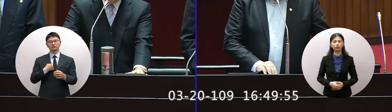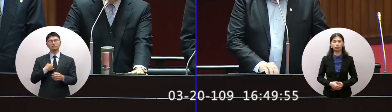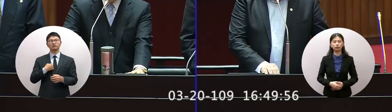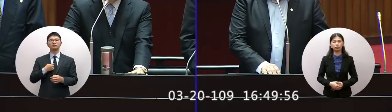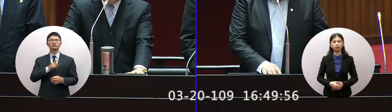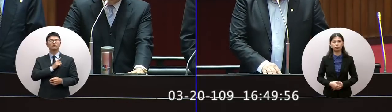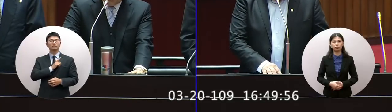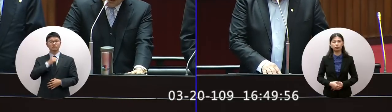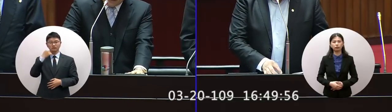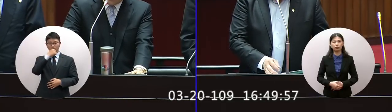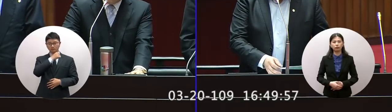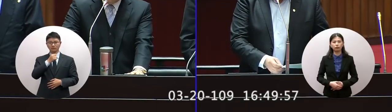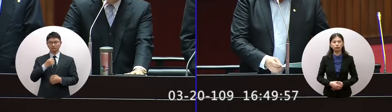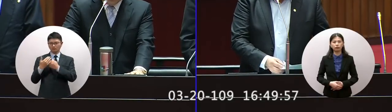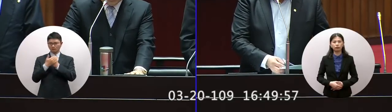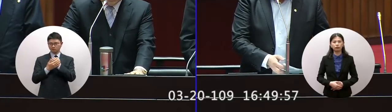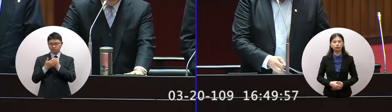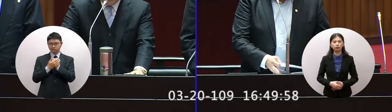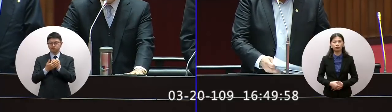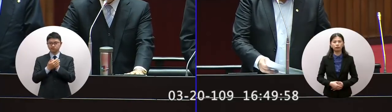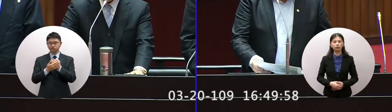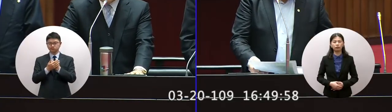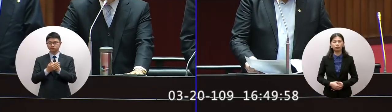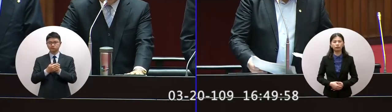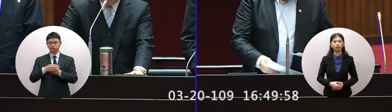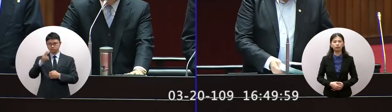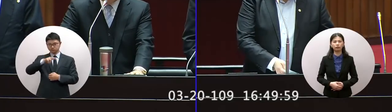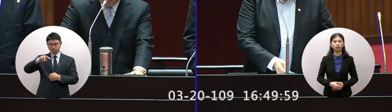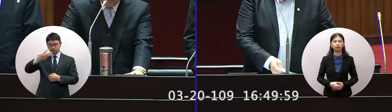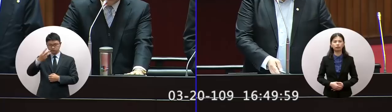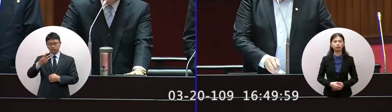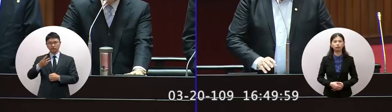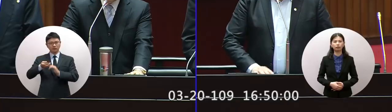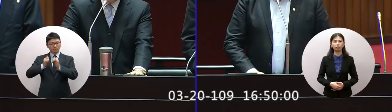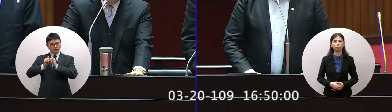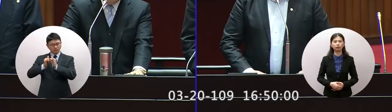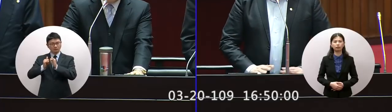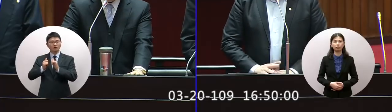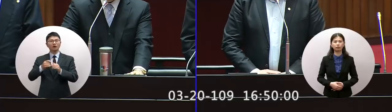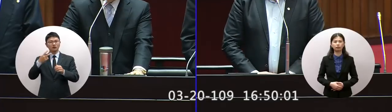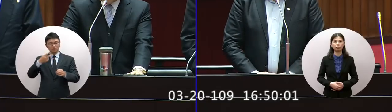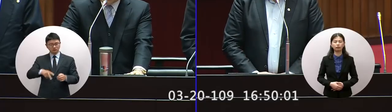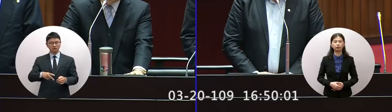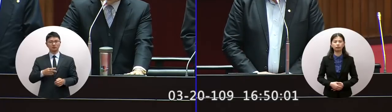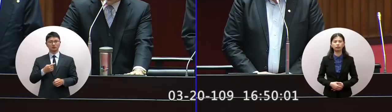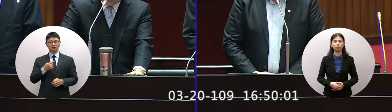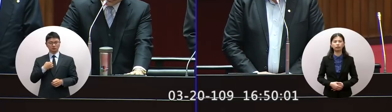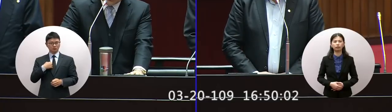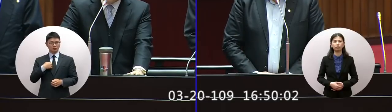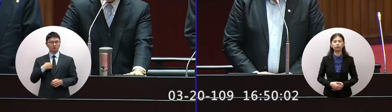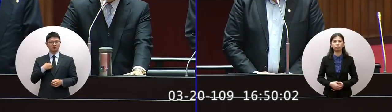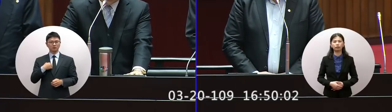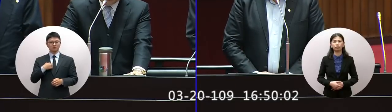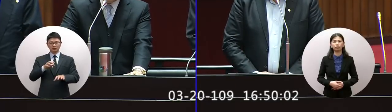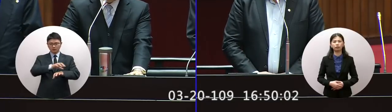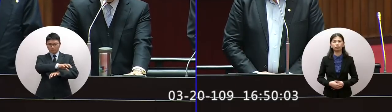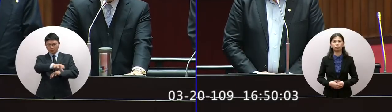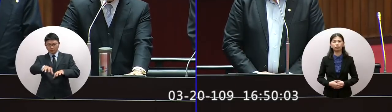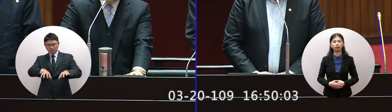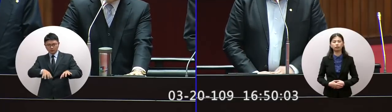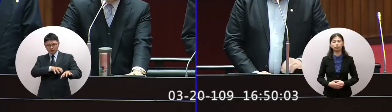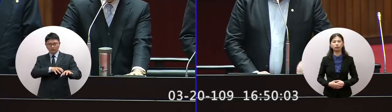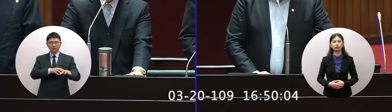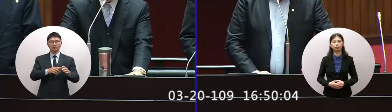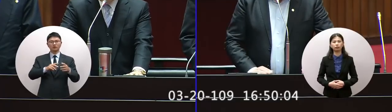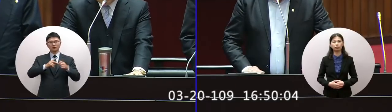一方面要保衛兩千三百萬國民一方面我們維持區域的和平